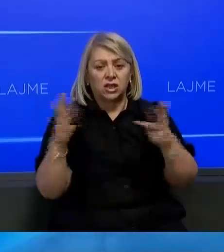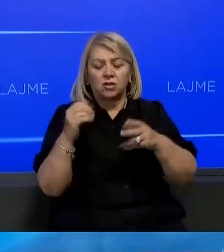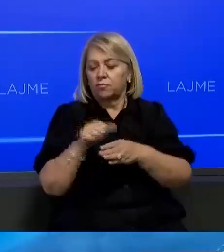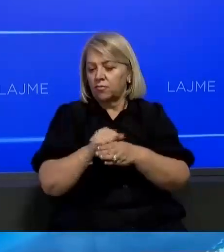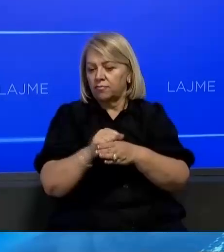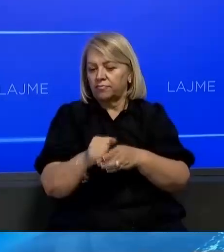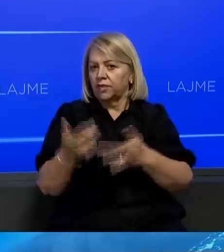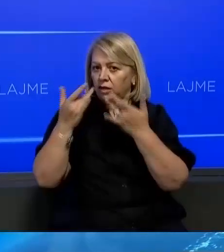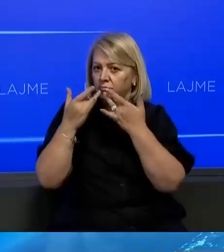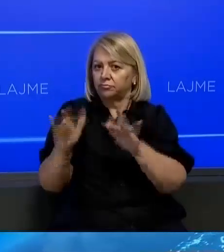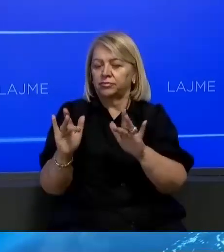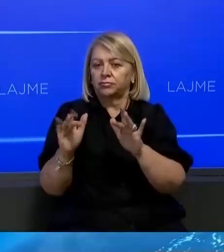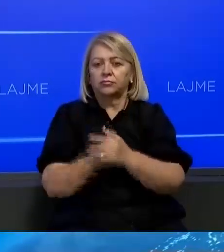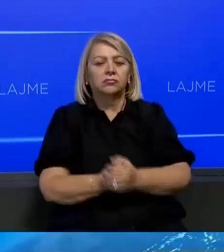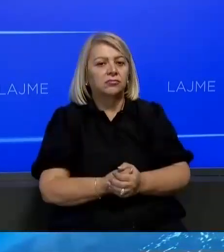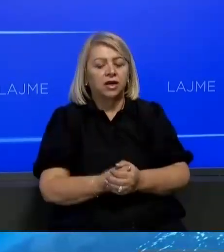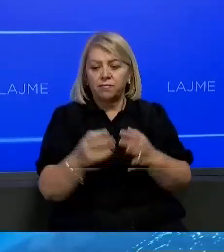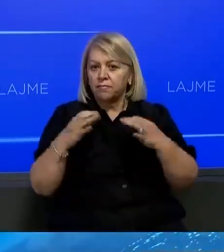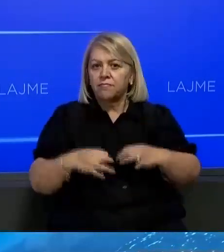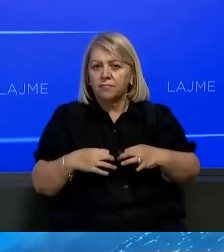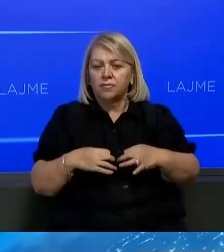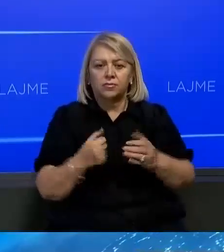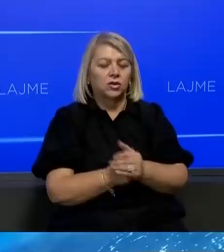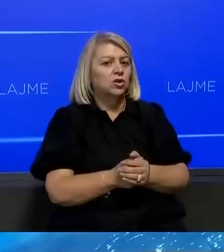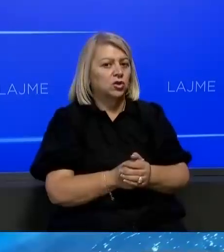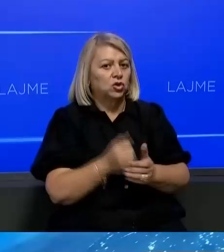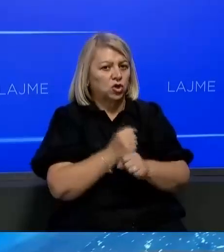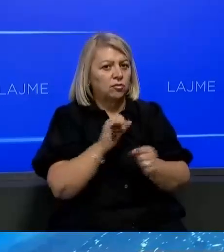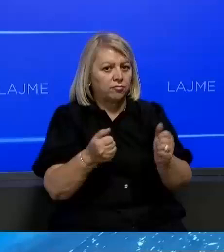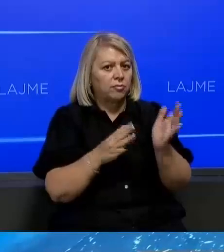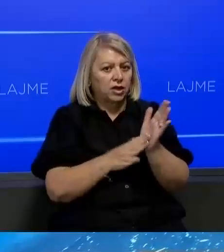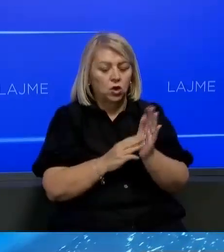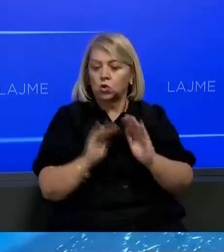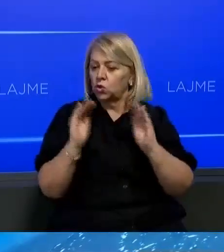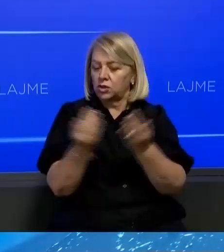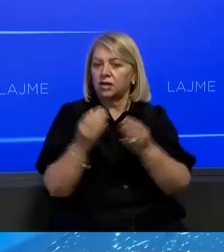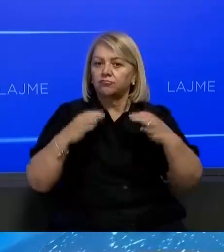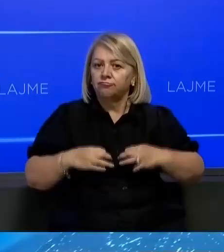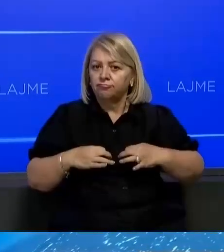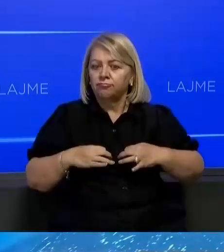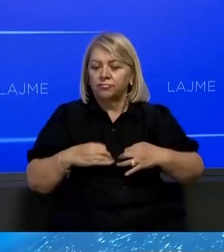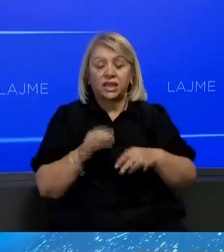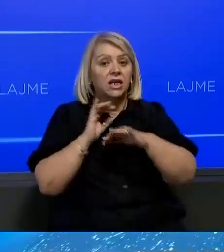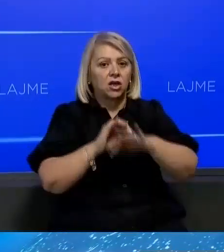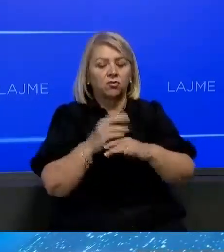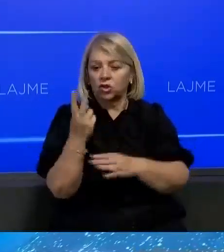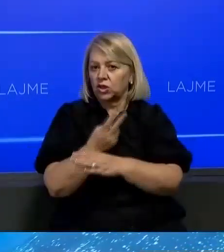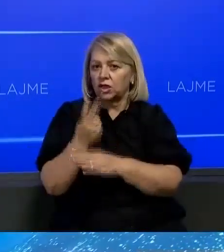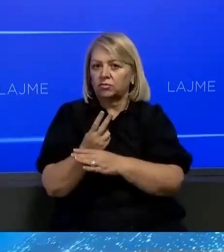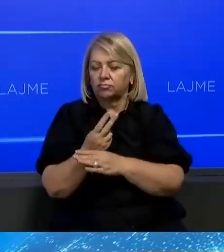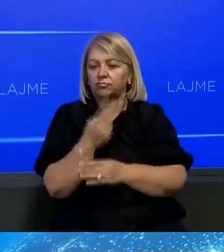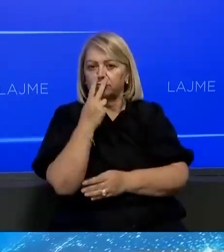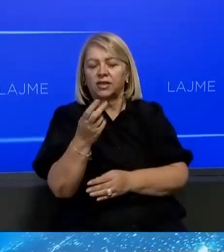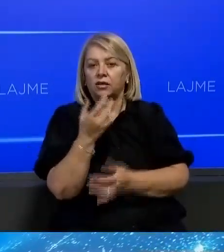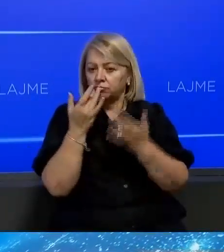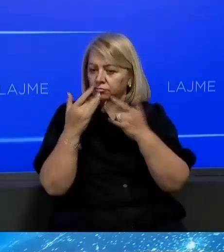vondë da dorheqen e ti në një takim e prezidentin, Sergio Matarella. Zyra prezidentit Matarella tha se kreu i shtetit e kishtë marrë parasysh